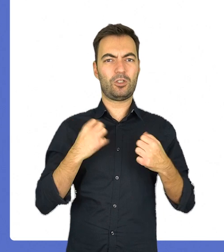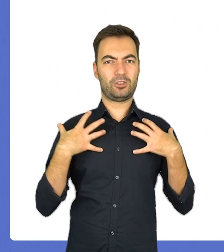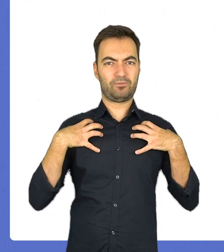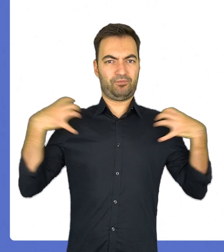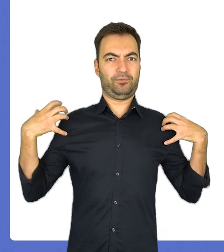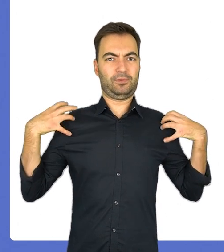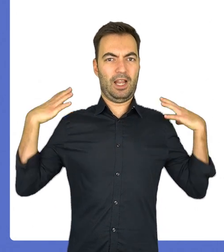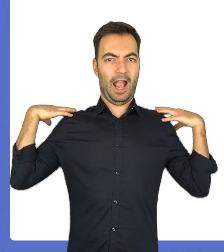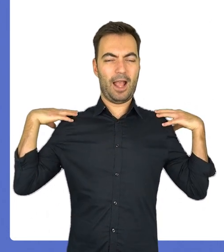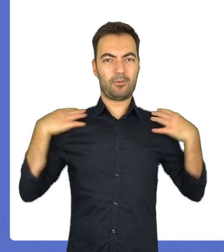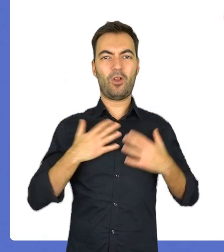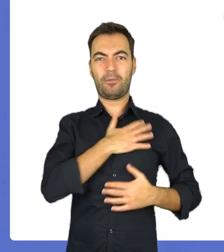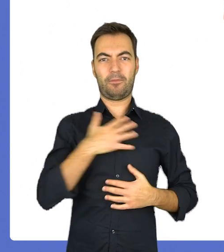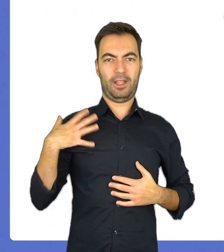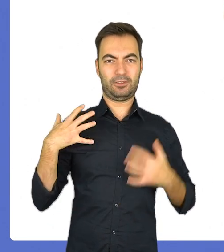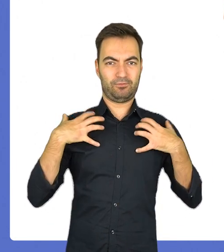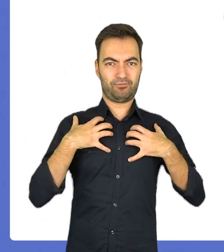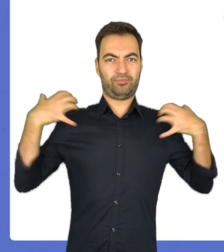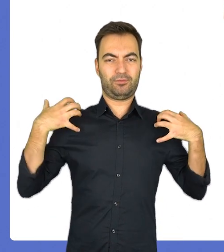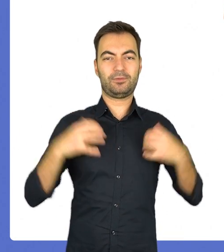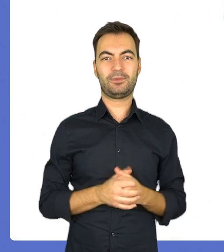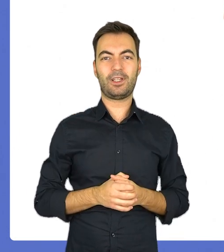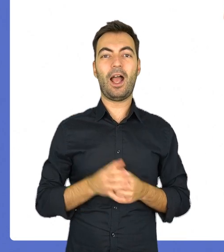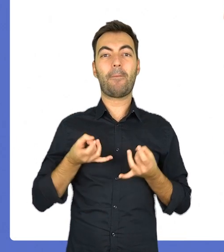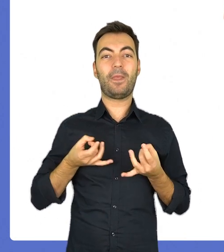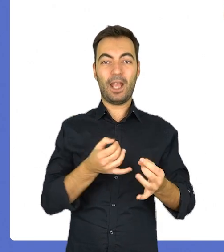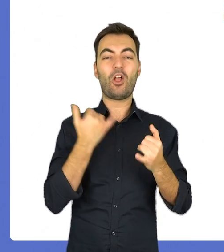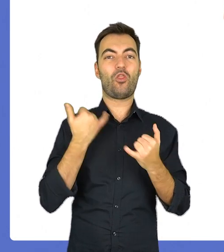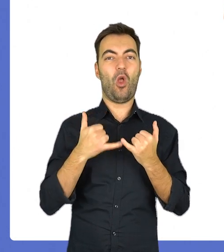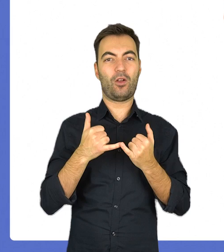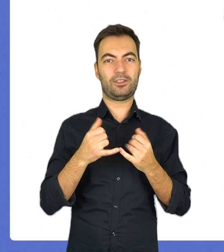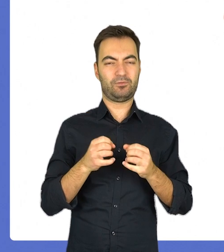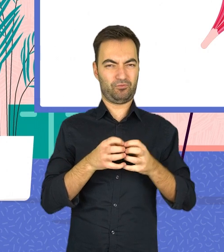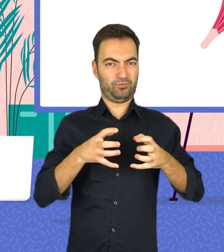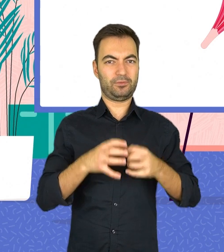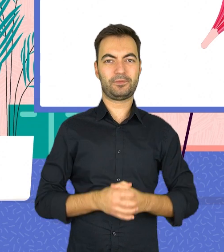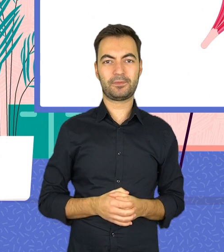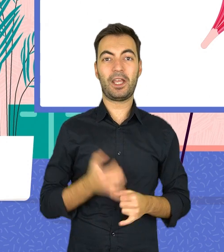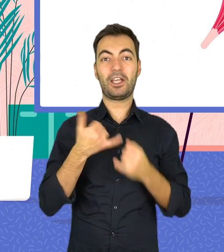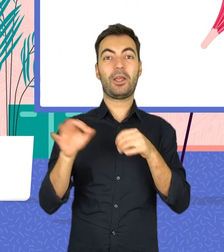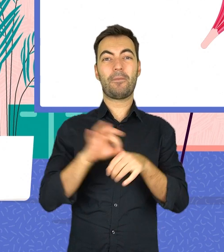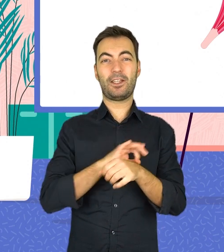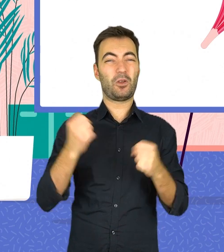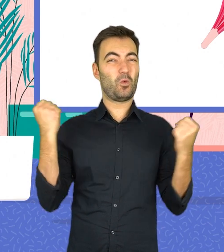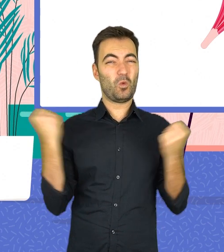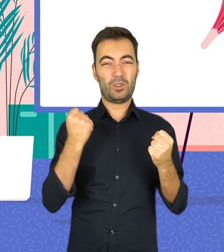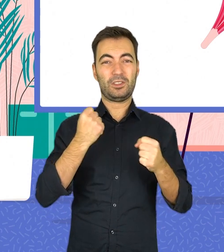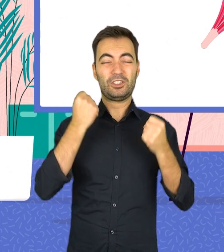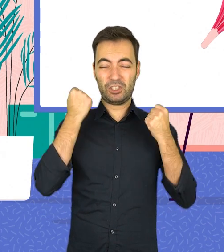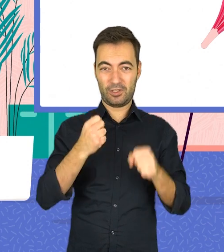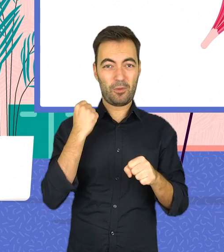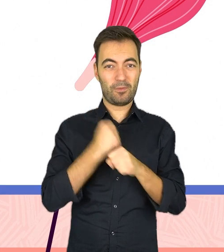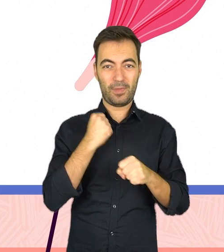rozbudowane są mięśnie ramion i mięśnie piersiowe, a u biegacza mięśnie nóg. Kiedy mięsień pracuje zbyt